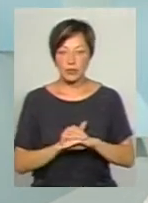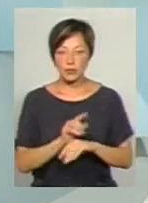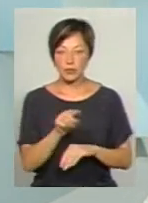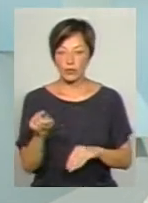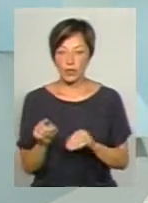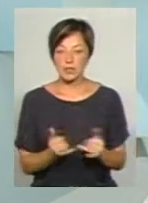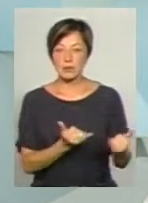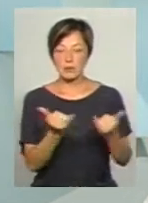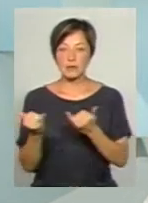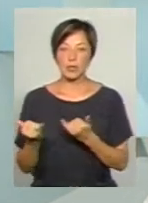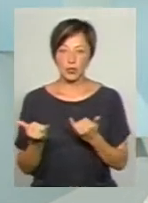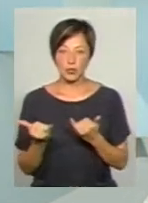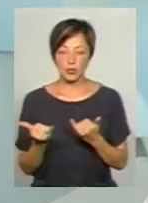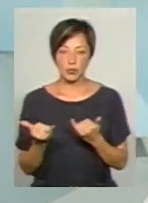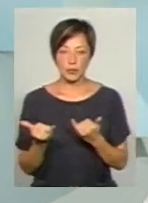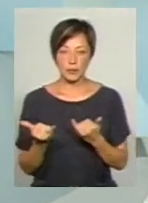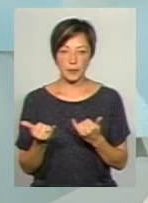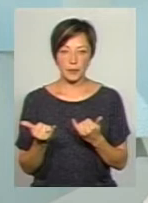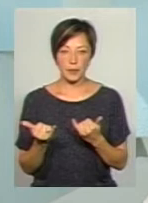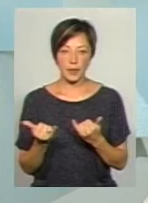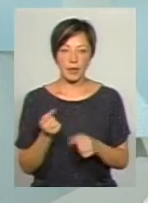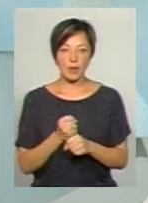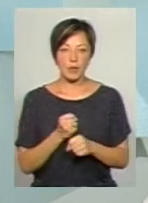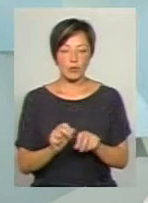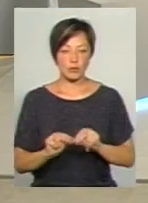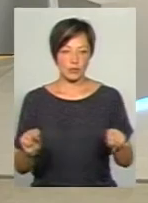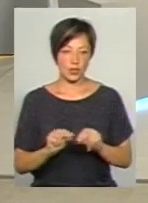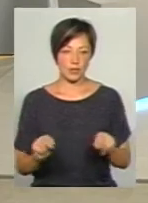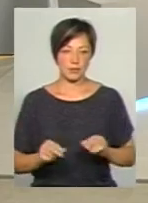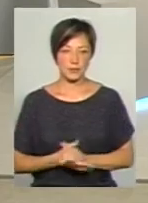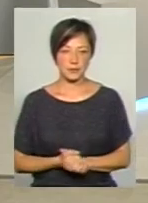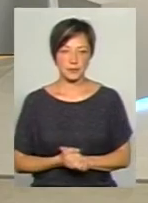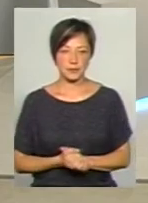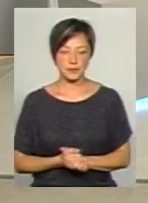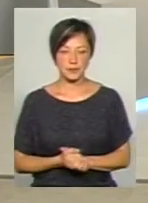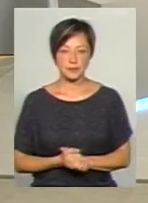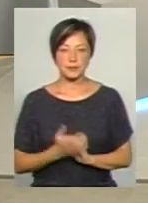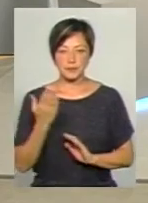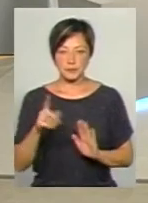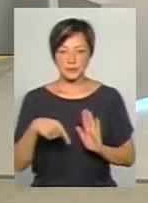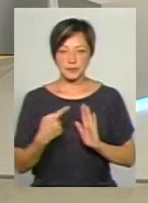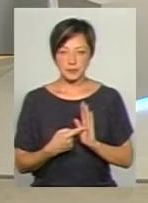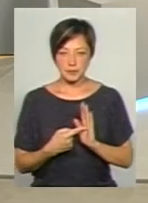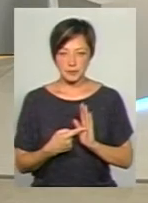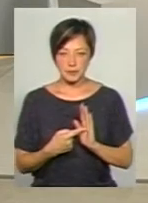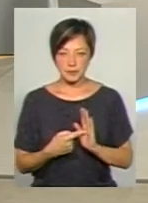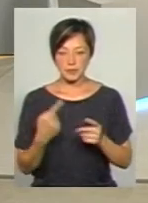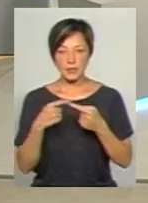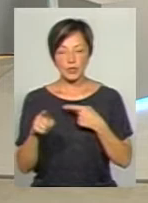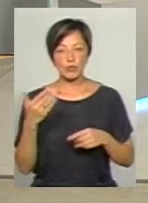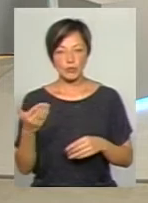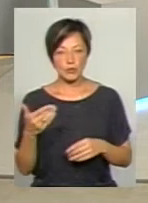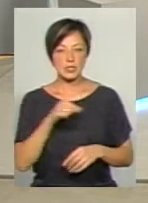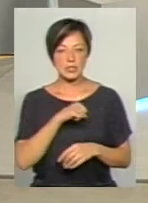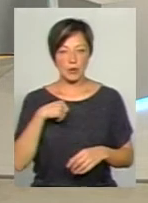лише забезпечують роботою вчителів. Дякую, пане Андрій. Маєте питання? Андрій, але ж з іншого боку, ти